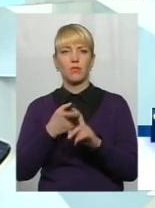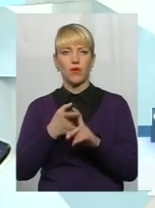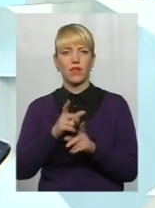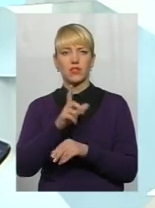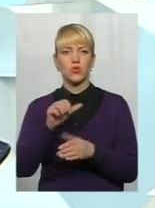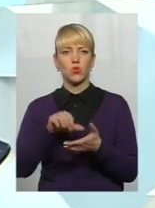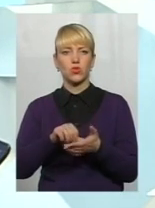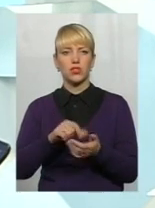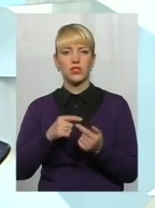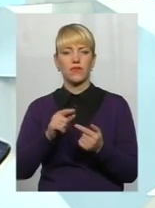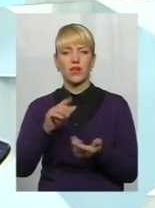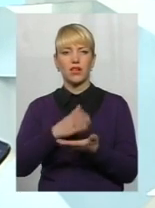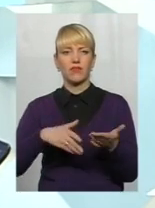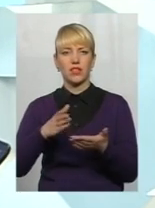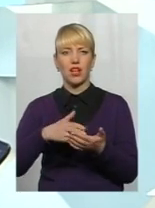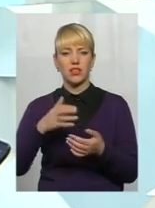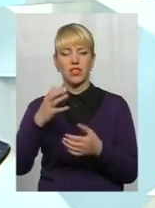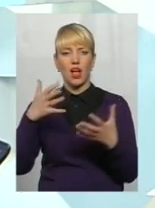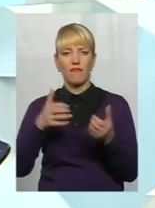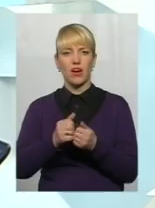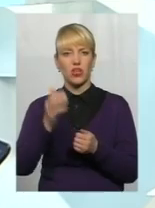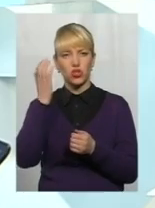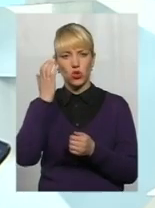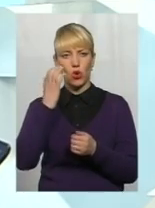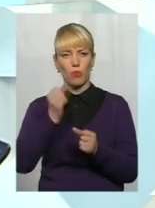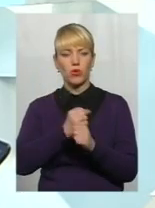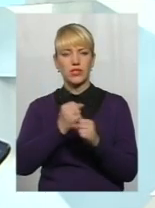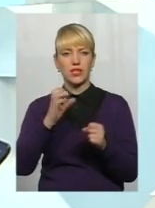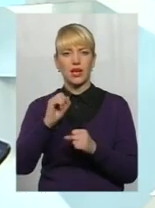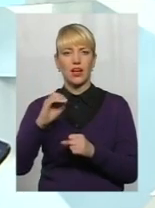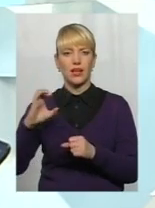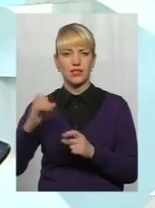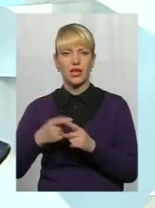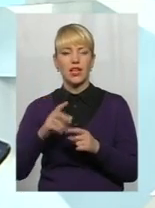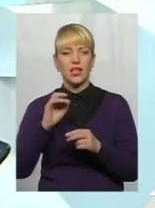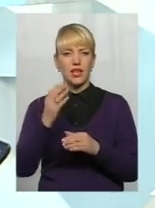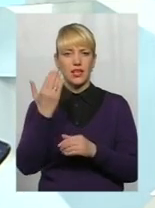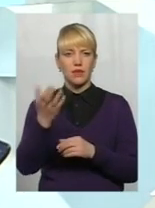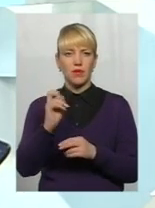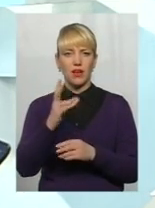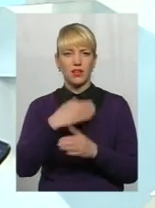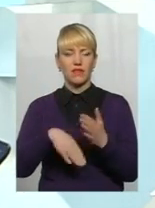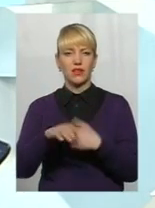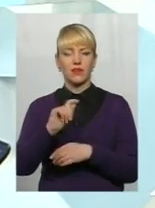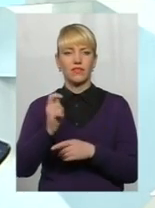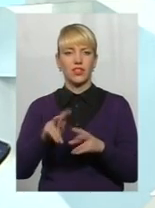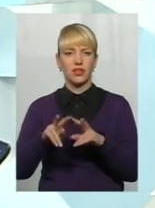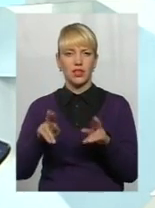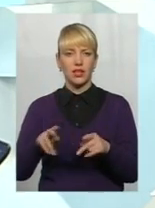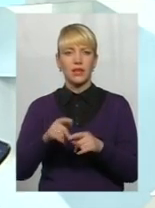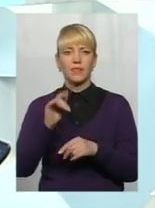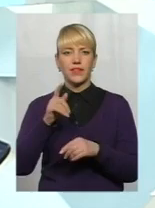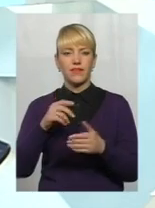з участю в ліквідації аварії на Чорнобильській АЕС. І їм також, так як і інвалідам війни, визначено